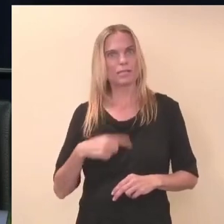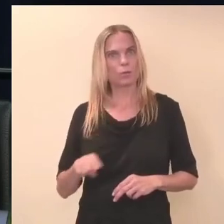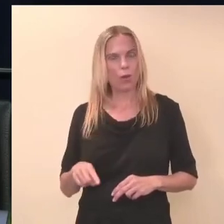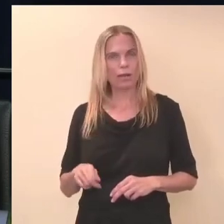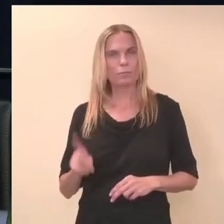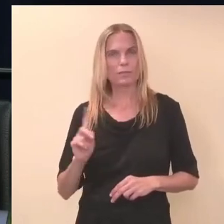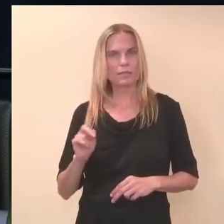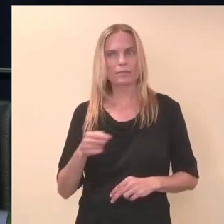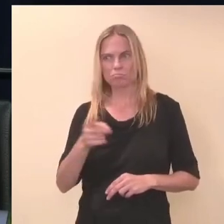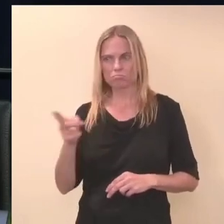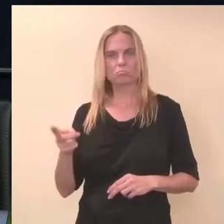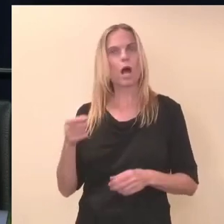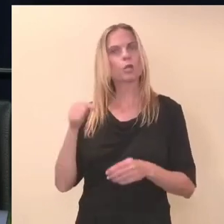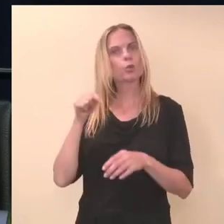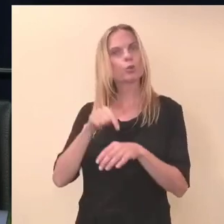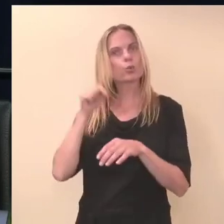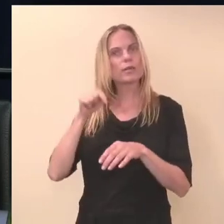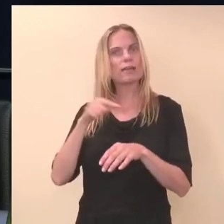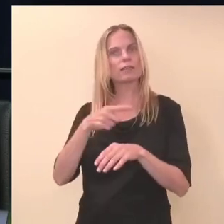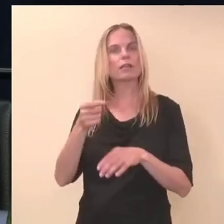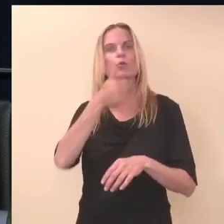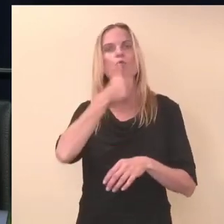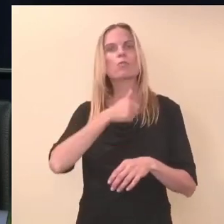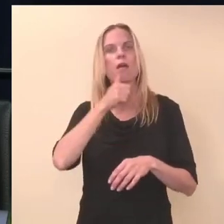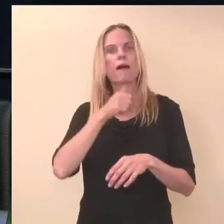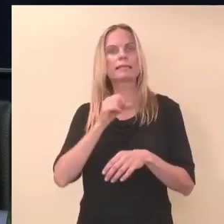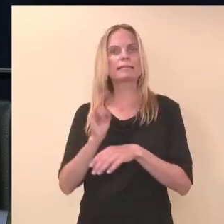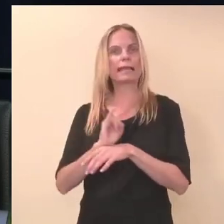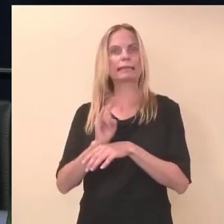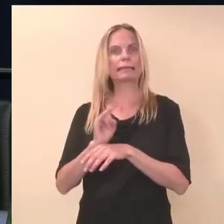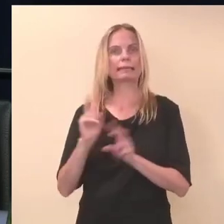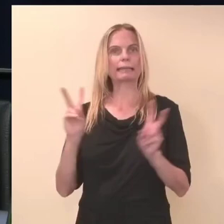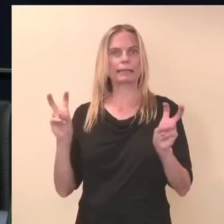nagu katse hiired kuskil purgis,